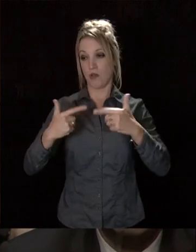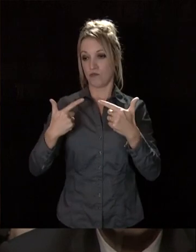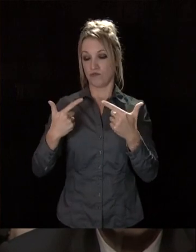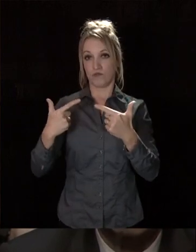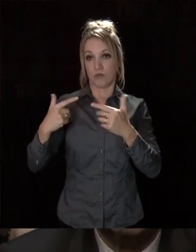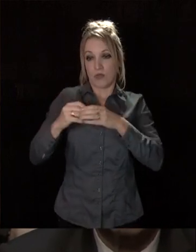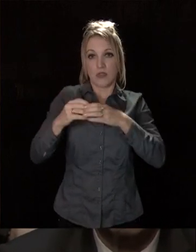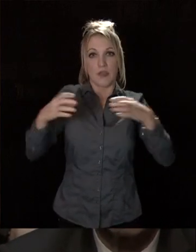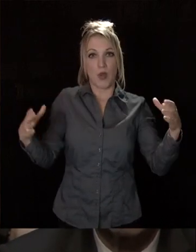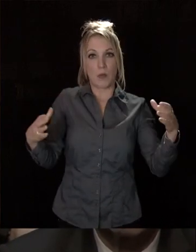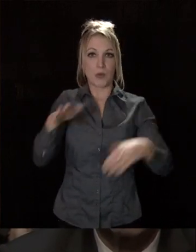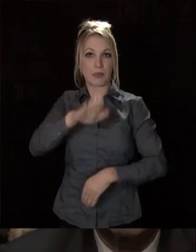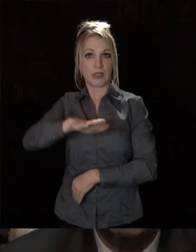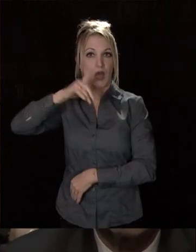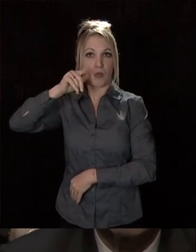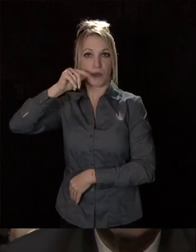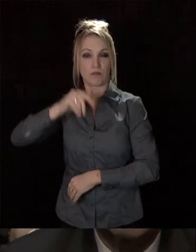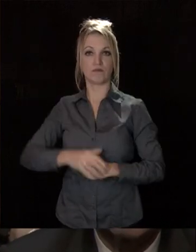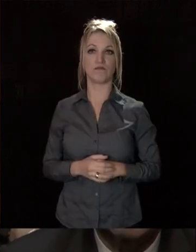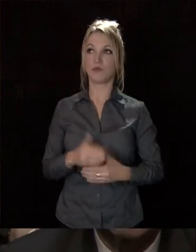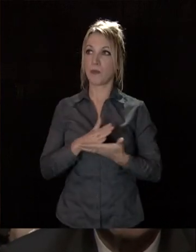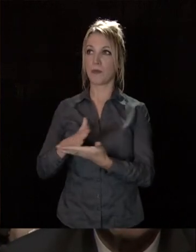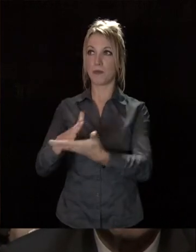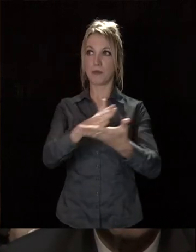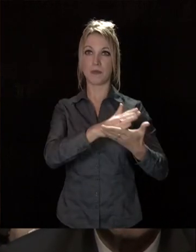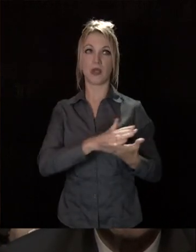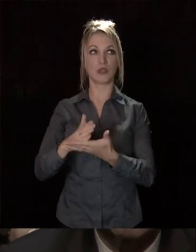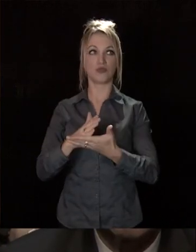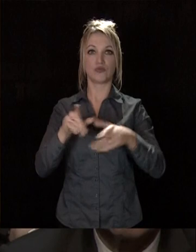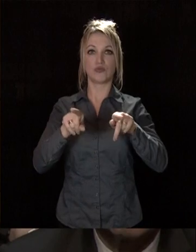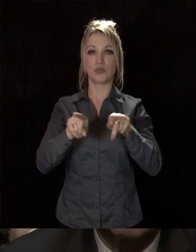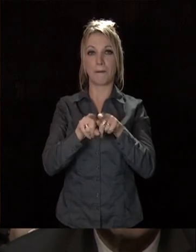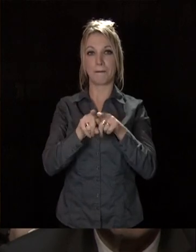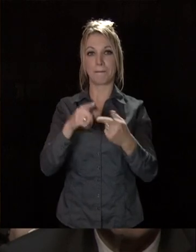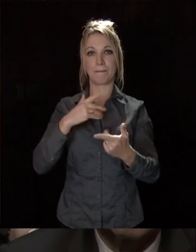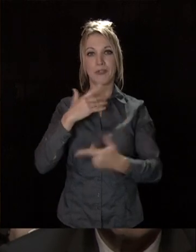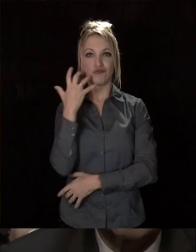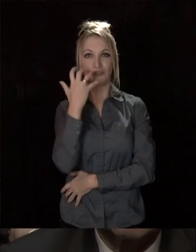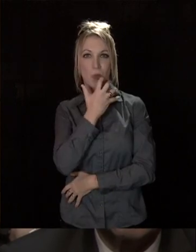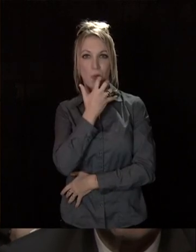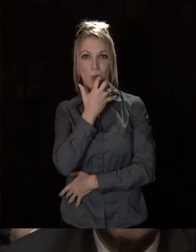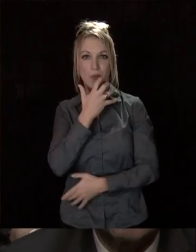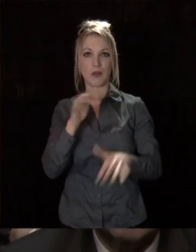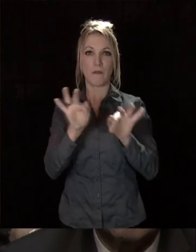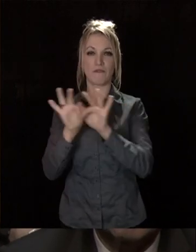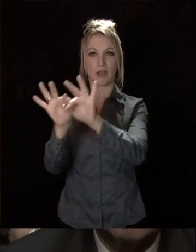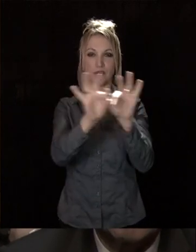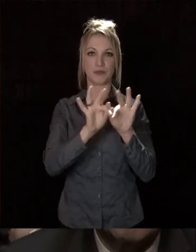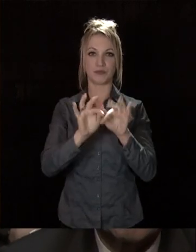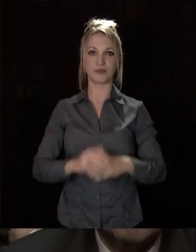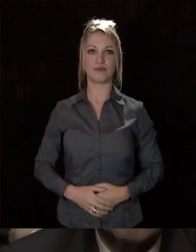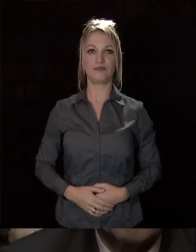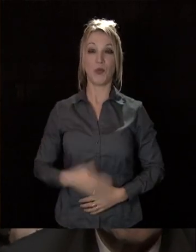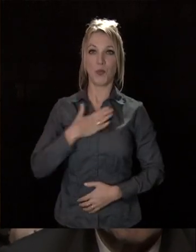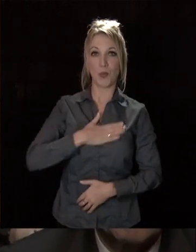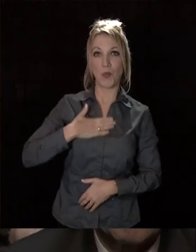un usage républicain. Nous partageons ainsi un moment de cordialité et de fraternité. Je